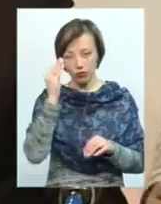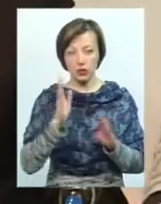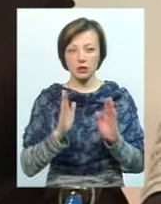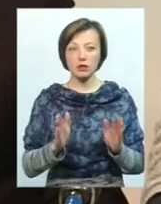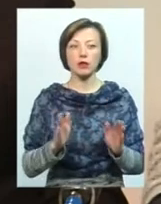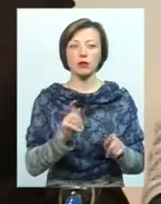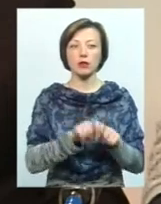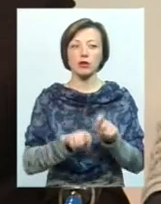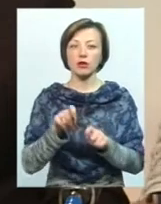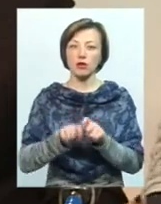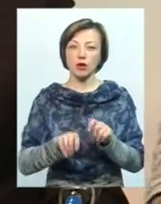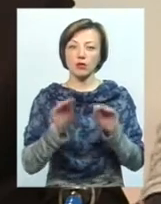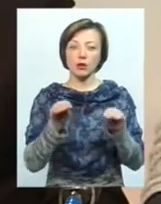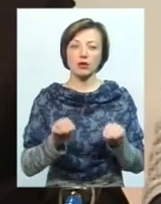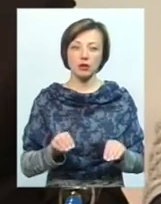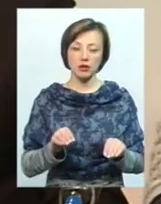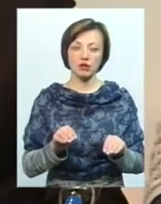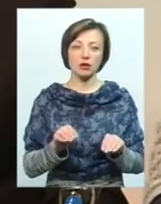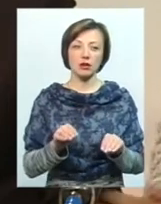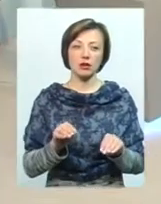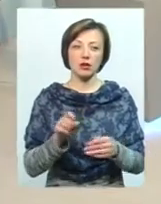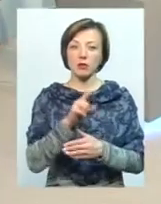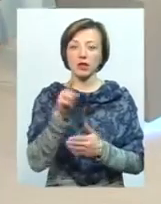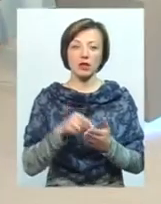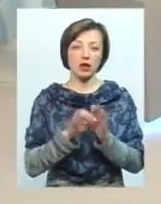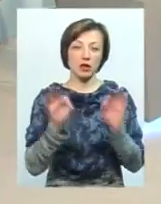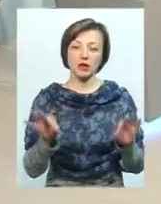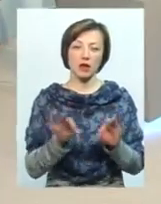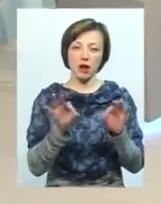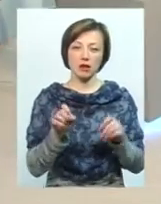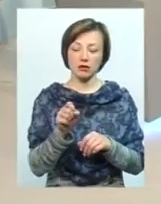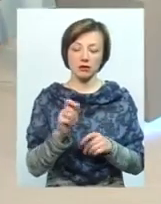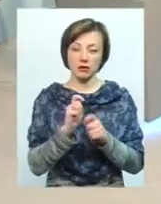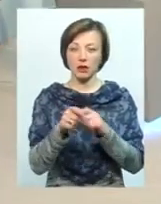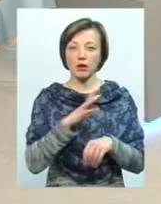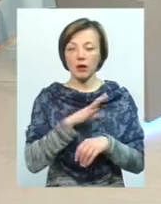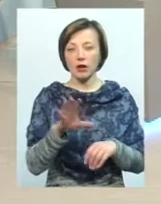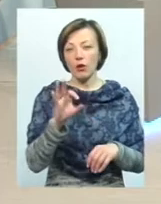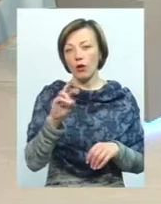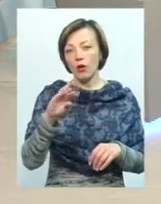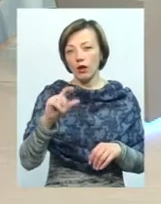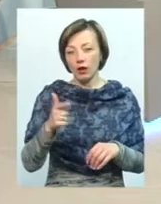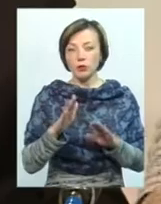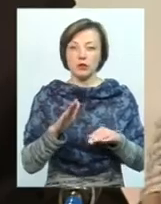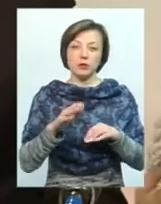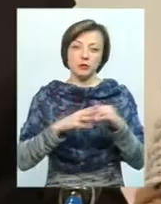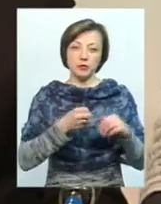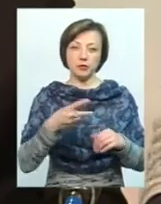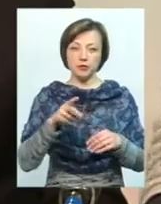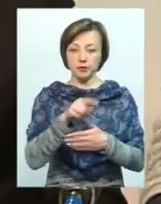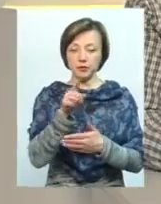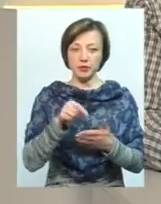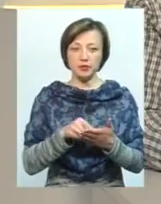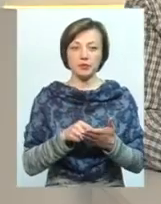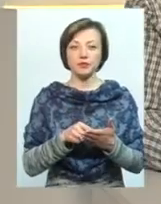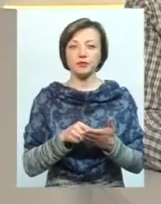поки моніторимо декларації, поки не ставили ніякі питання, я думаю, що, в принципі, от Олег буде ставити професійне запитання, в них трошечки інший